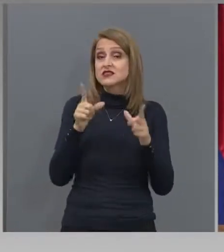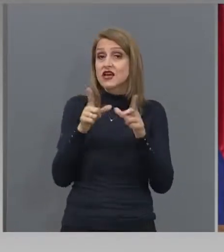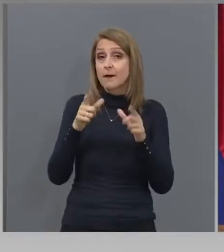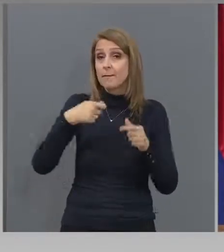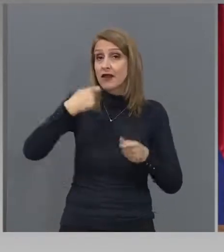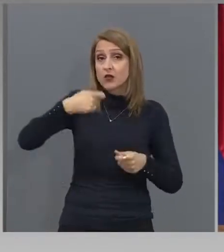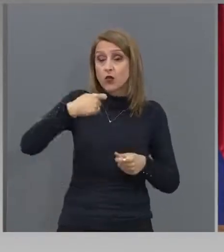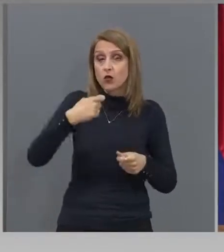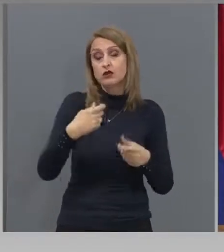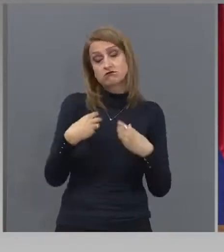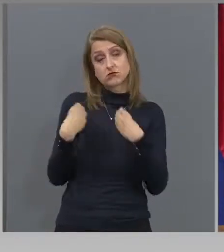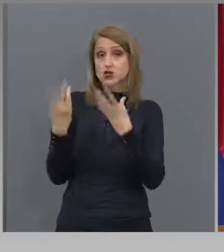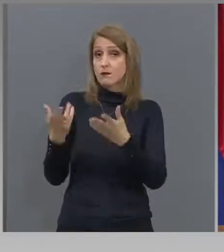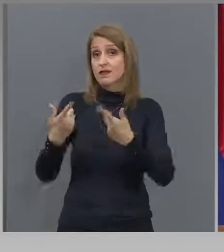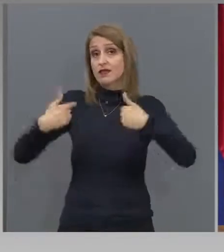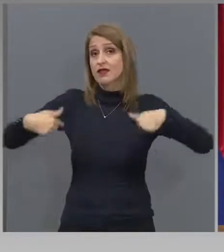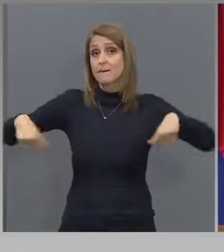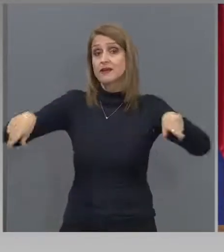достатъчно класни стаи,